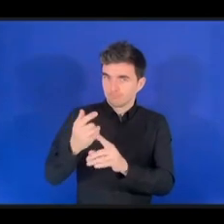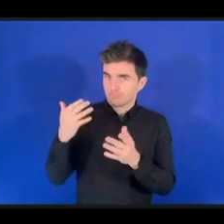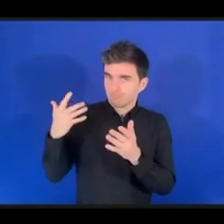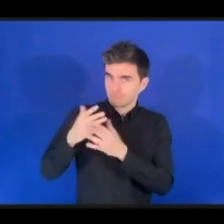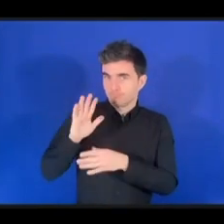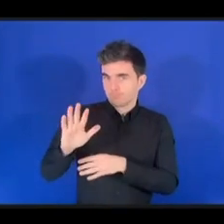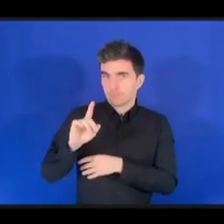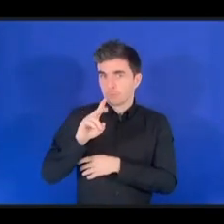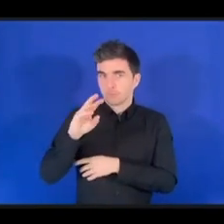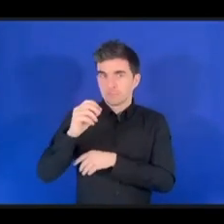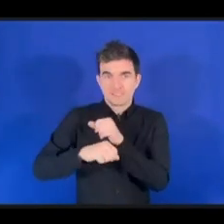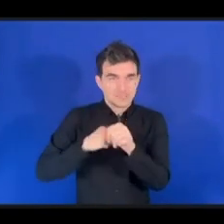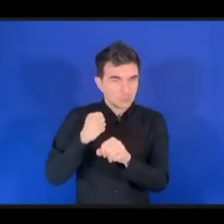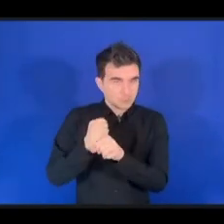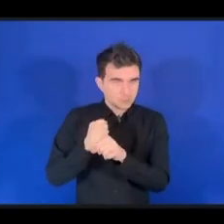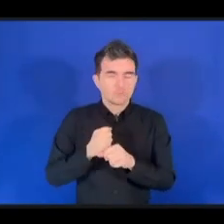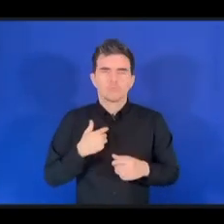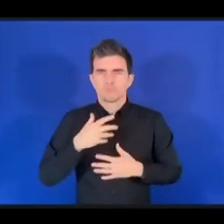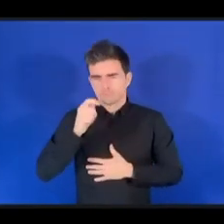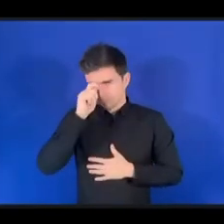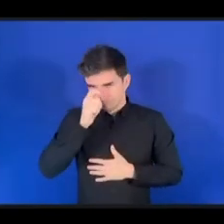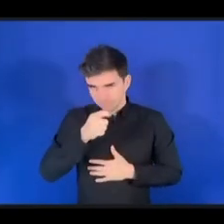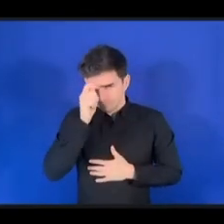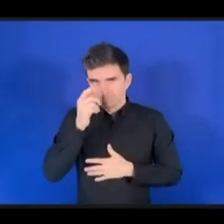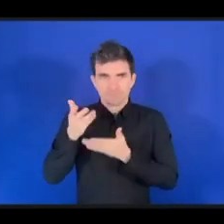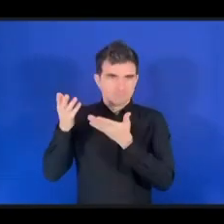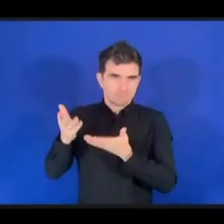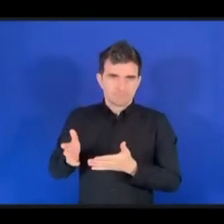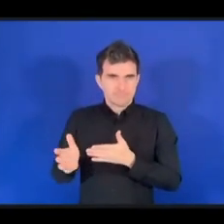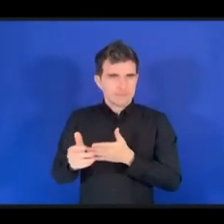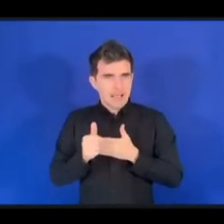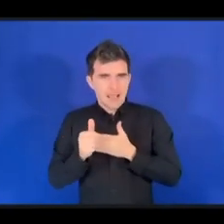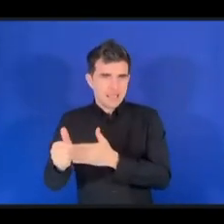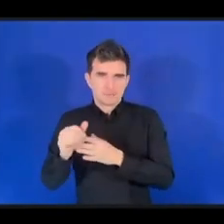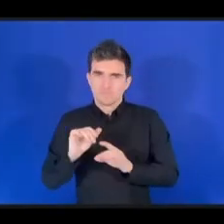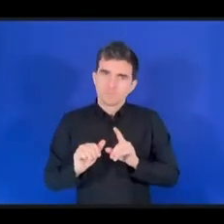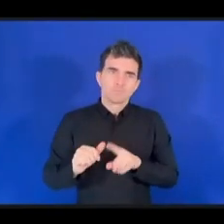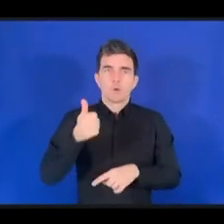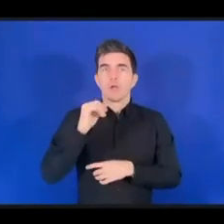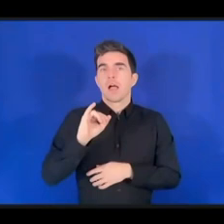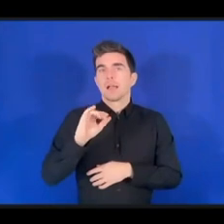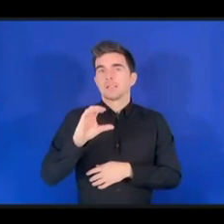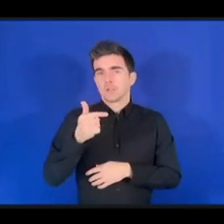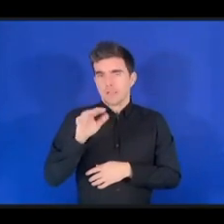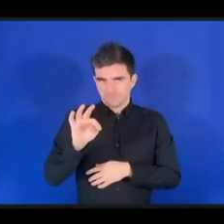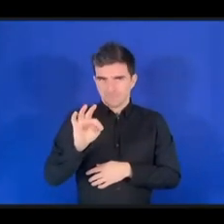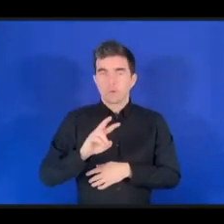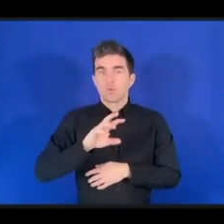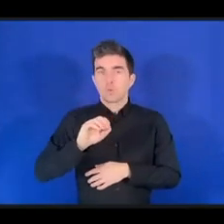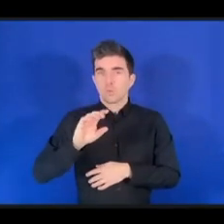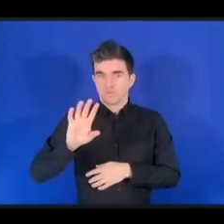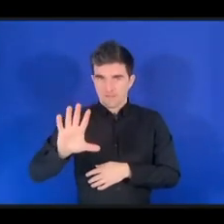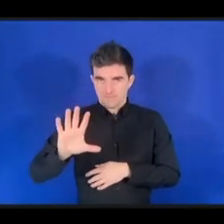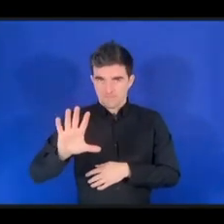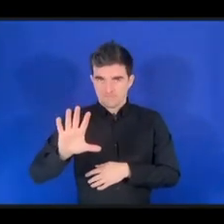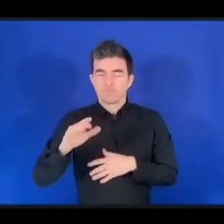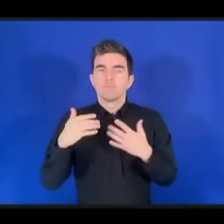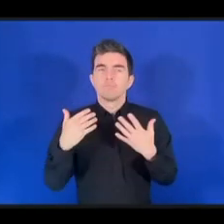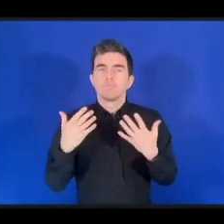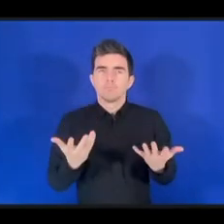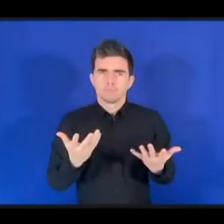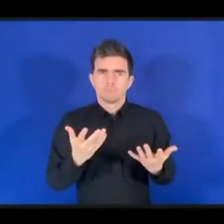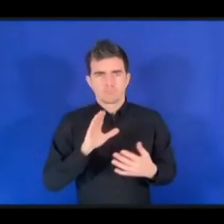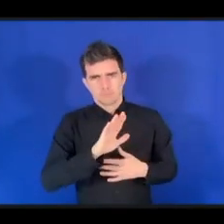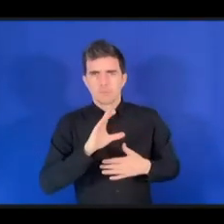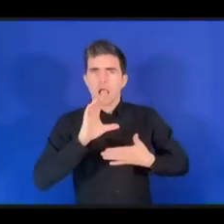по запросу Карибского сообщества Коррекома. Это самый старый IGF в истории. Мы будем праздновать